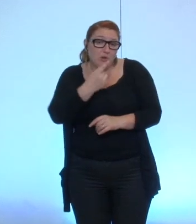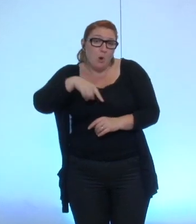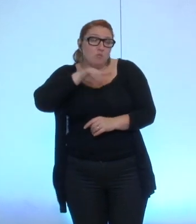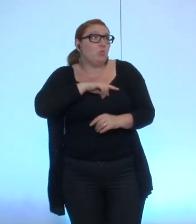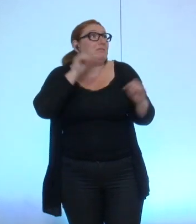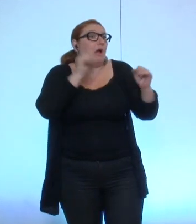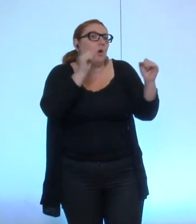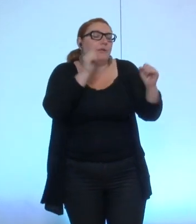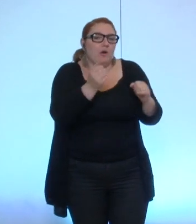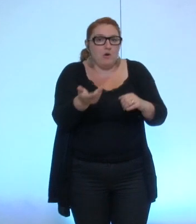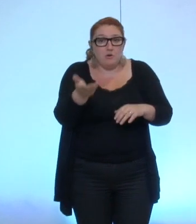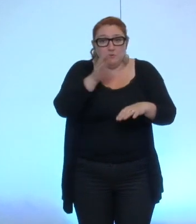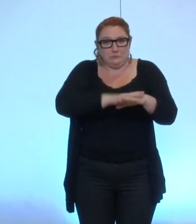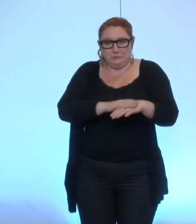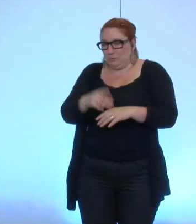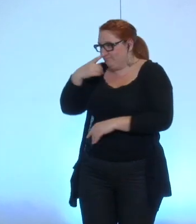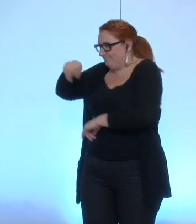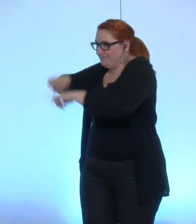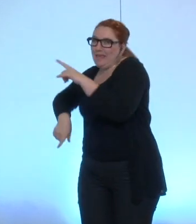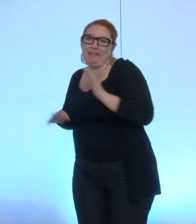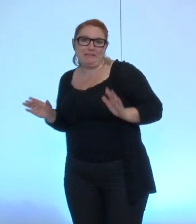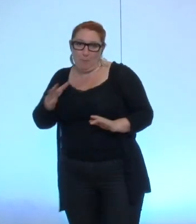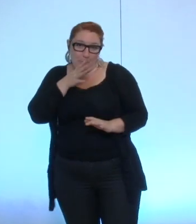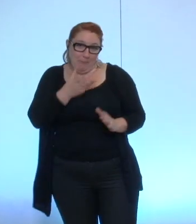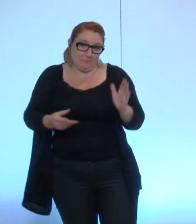favorables à ce type de dispositions